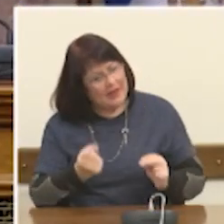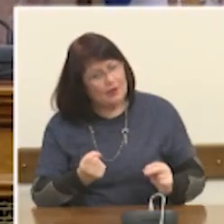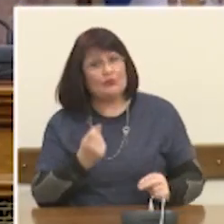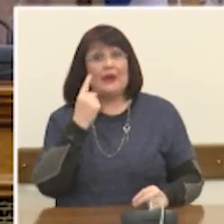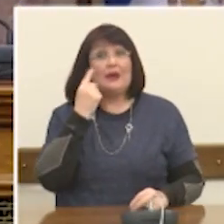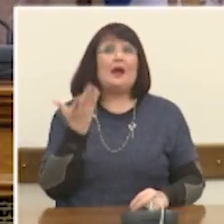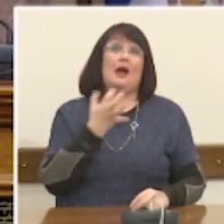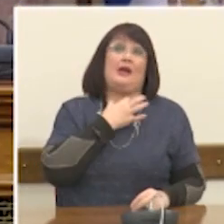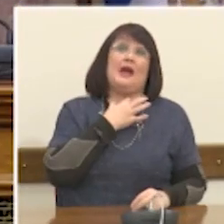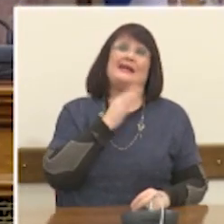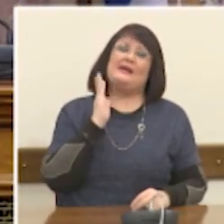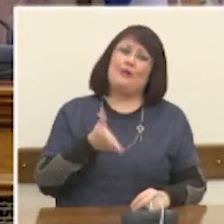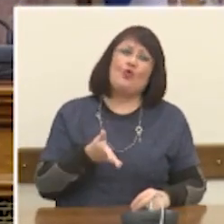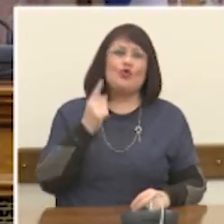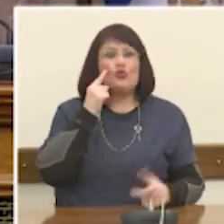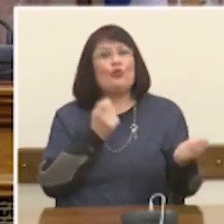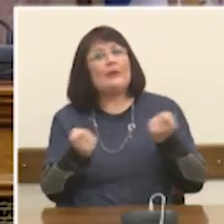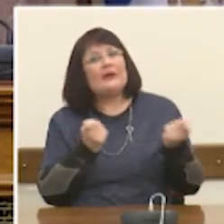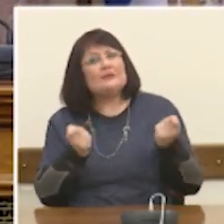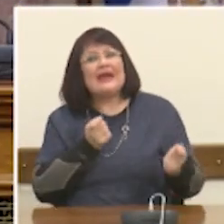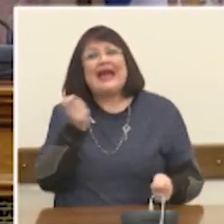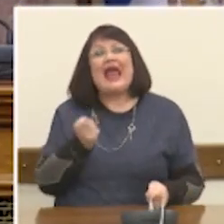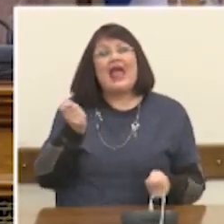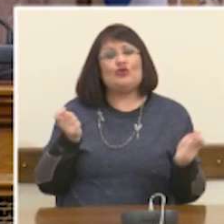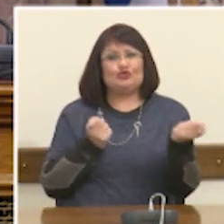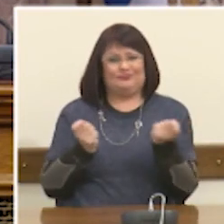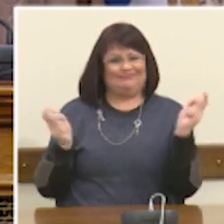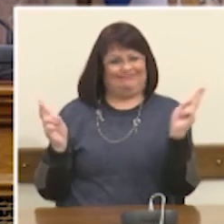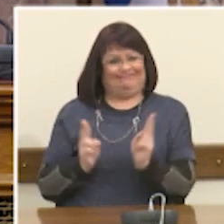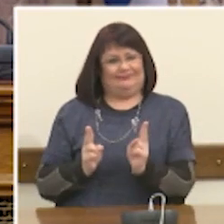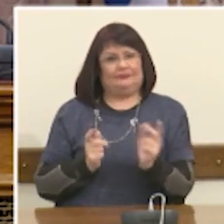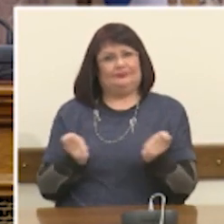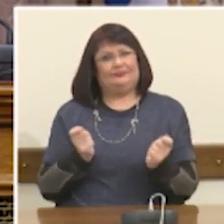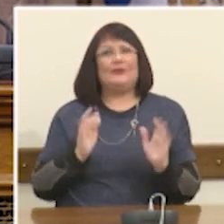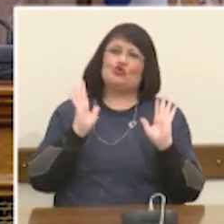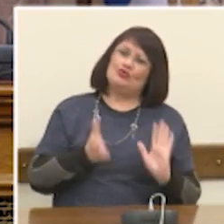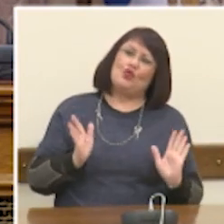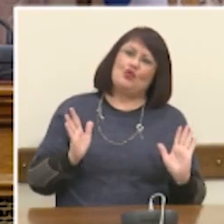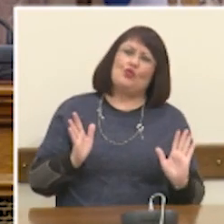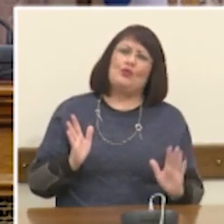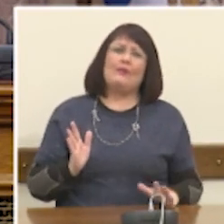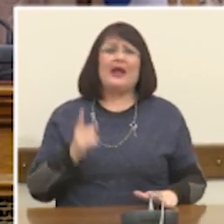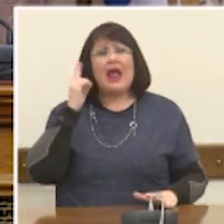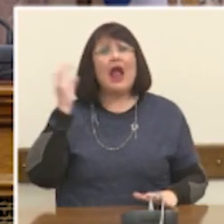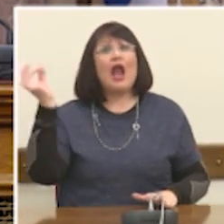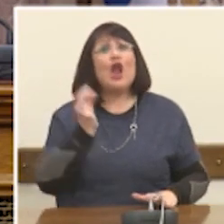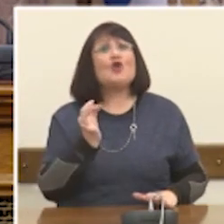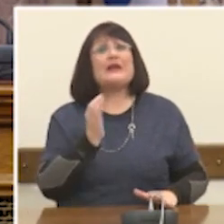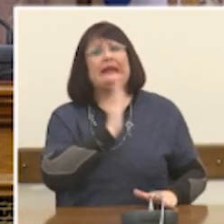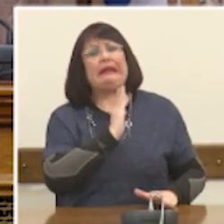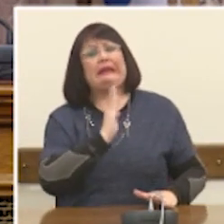να μπορούμε να τυθασέσουμε το χρέος μας και ταυτόχρονα να επιστρέψουμε σε μία λογική δημοσιονομικής πειθαρχίας.